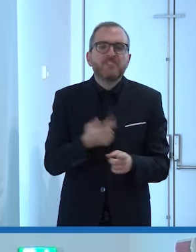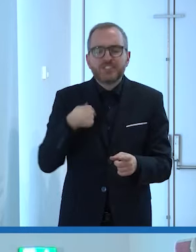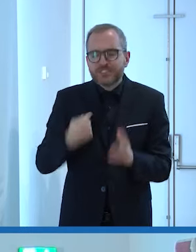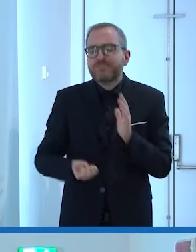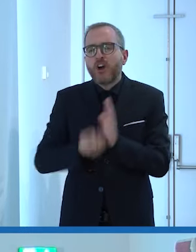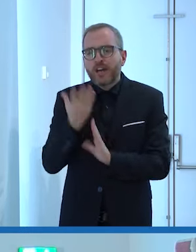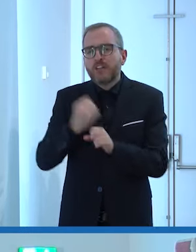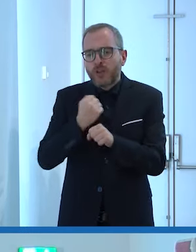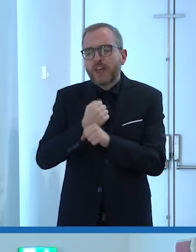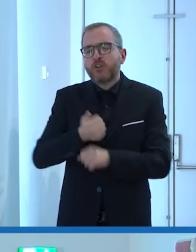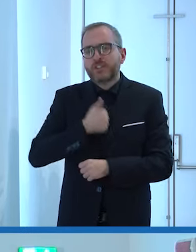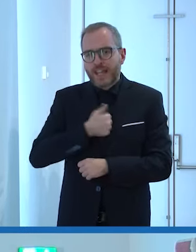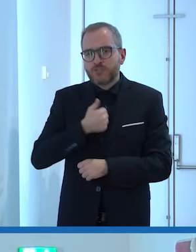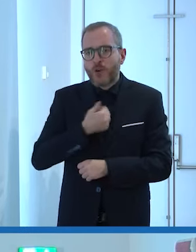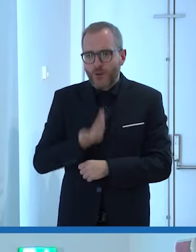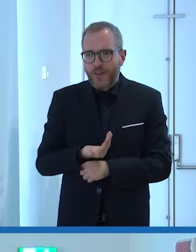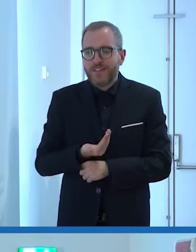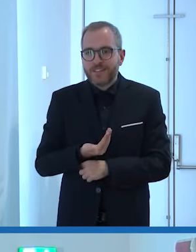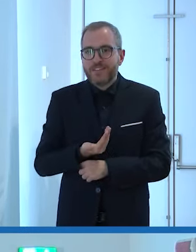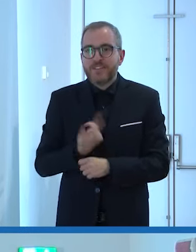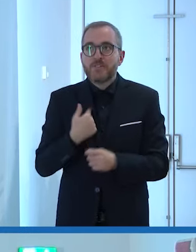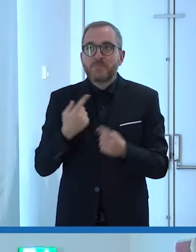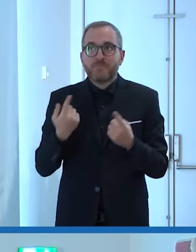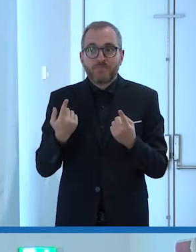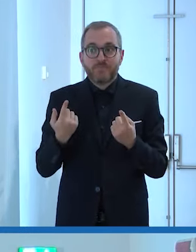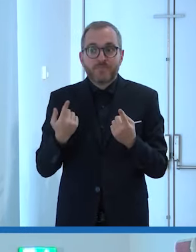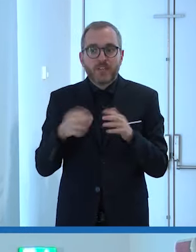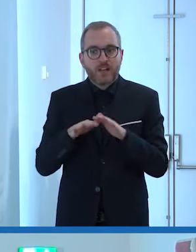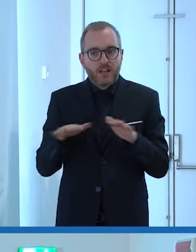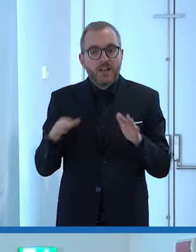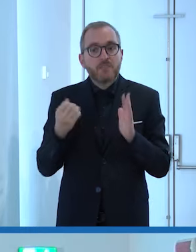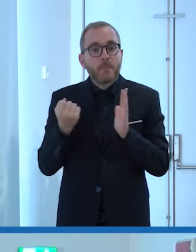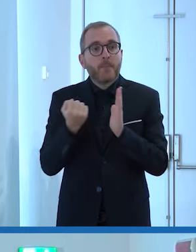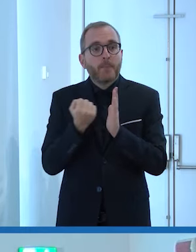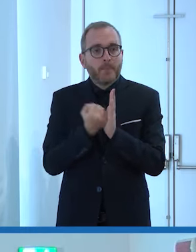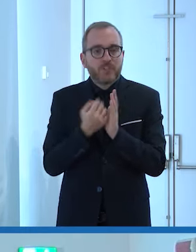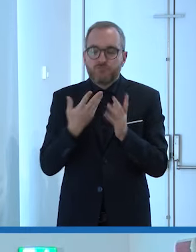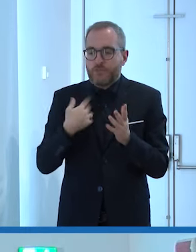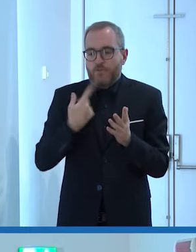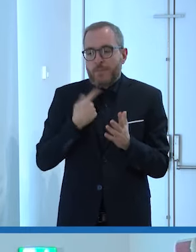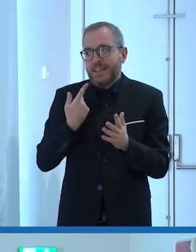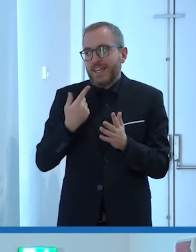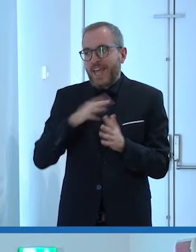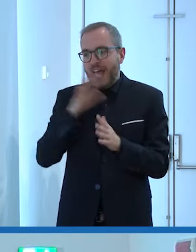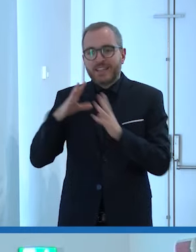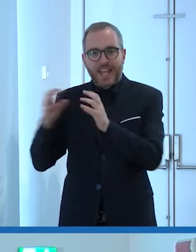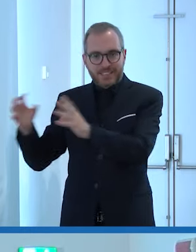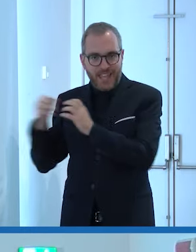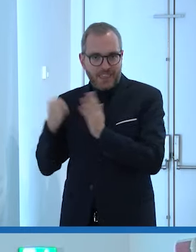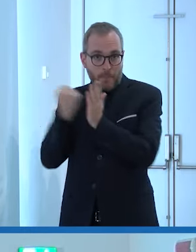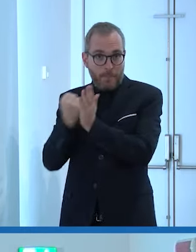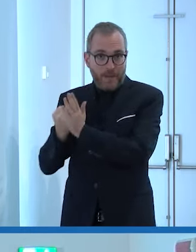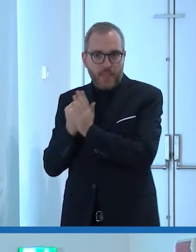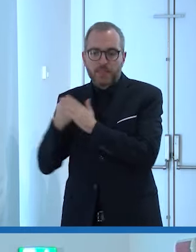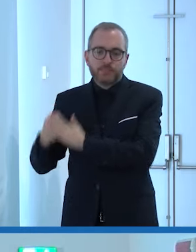lavoro io da sola sono dietro dei brand che mi supportano e mi prendono anche